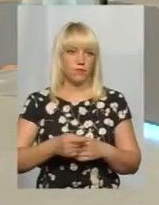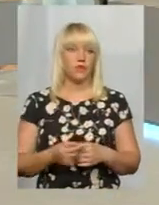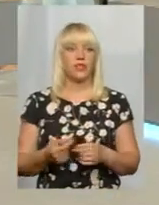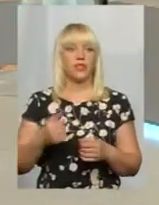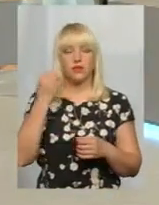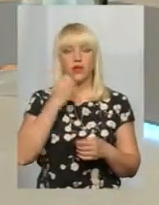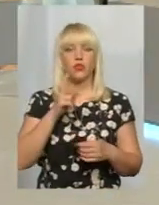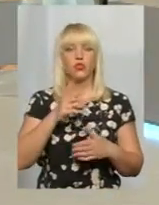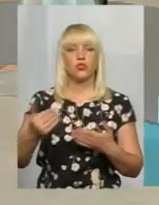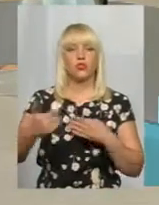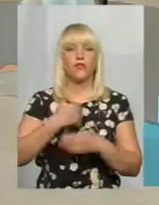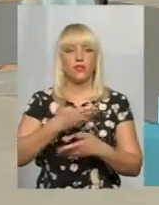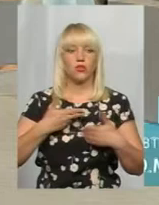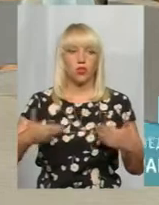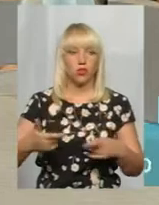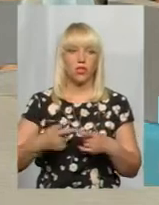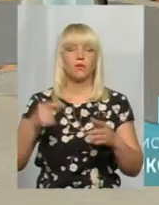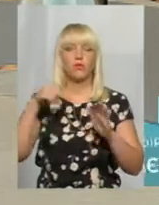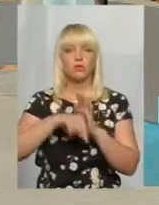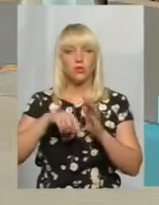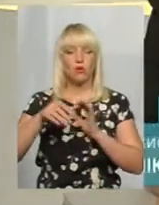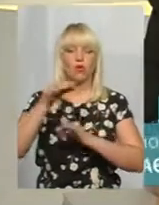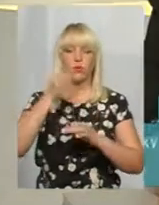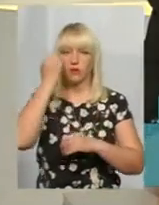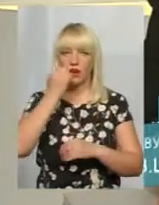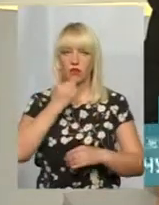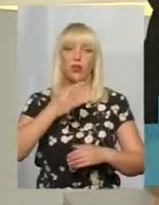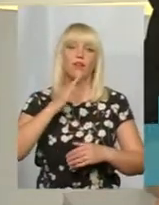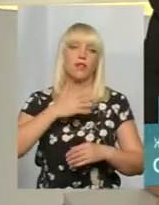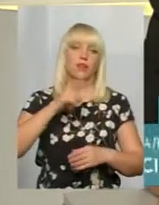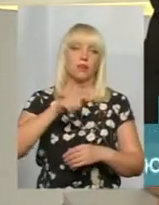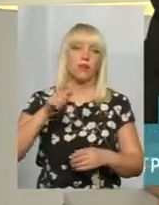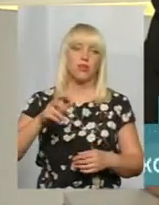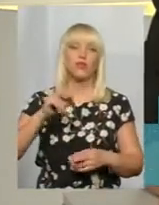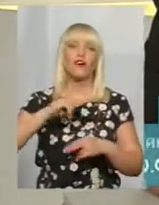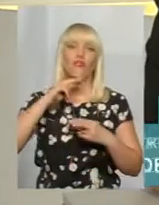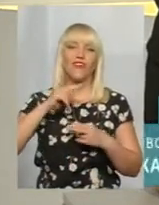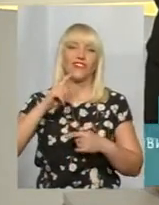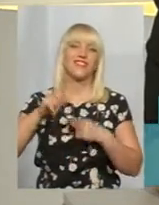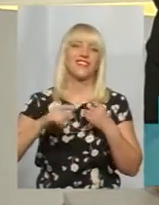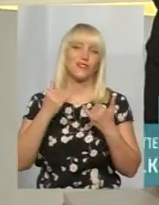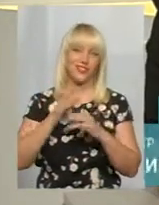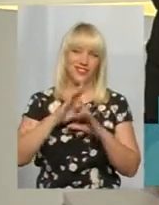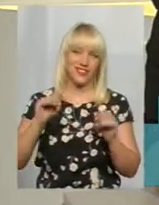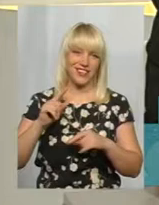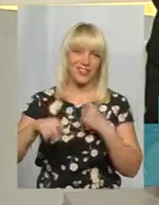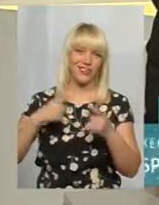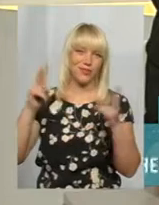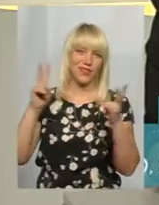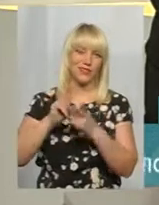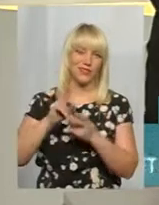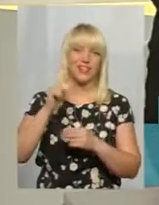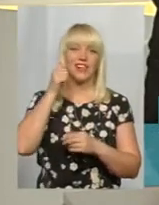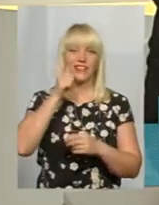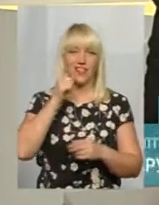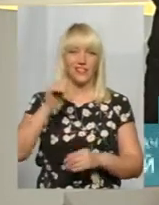Борисе, що сьогодні завітали до нас. Про змістовну розмову також дякую нашим глядачам за увагу. На сьогодні це все. Зустрінемося завтра о